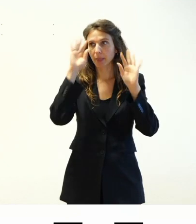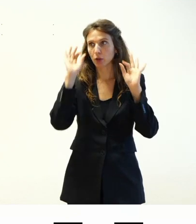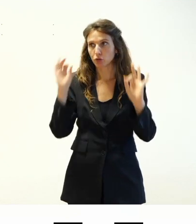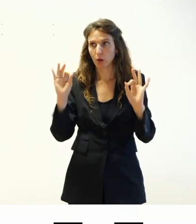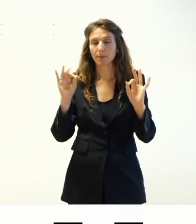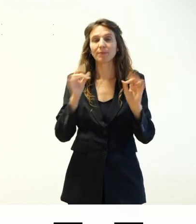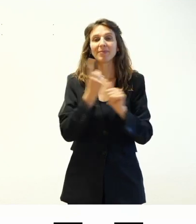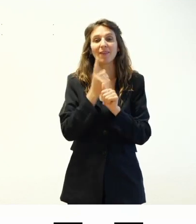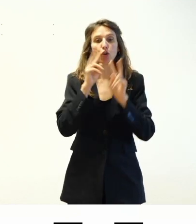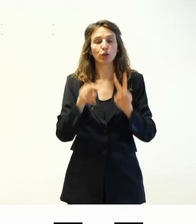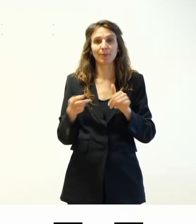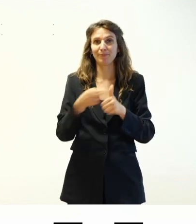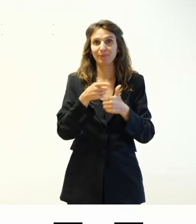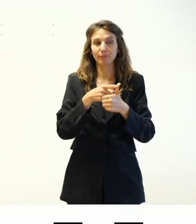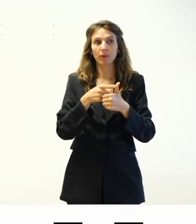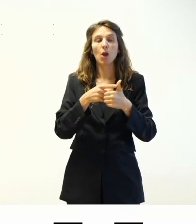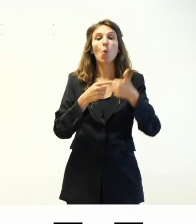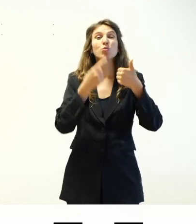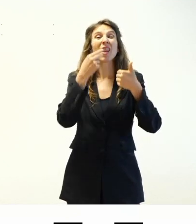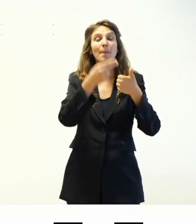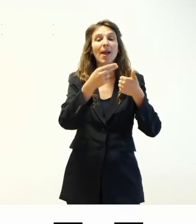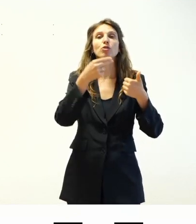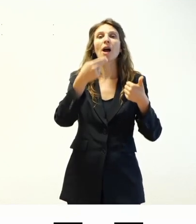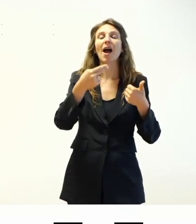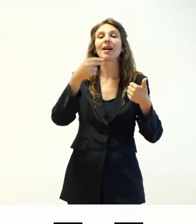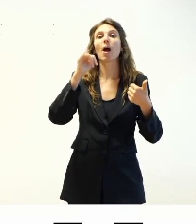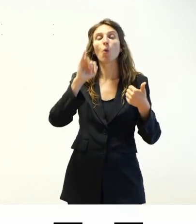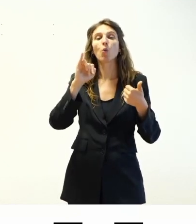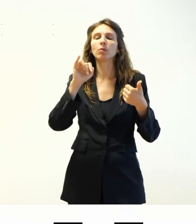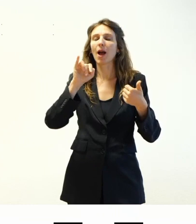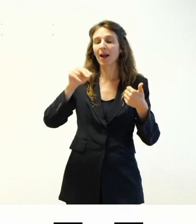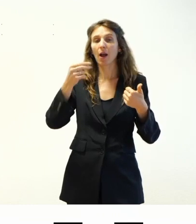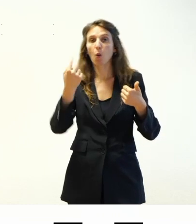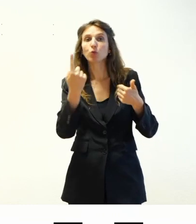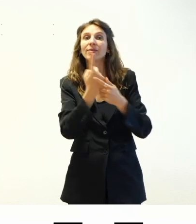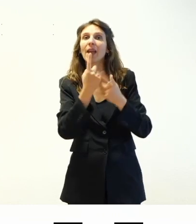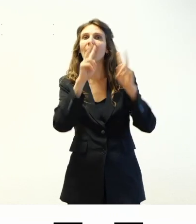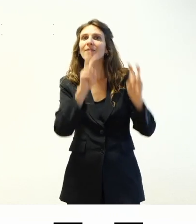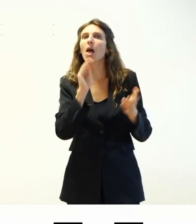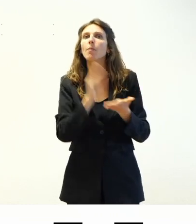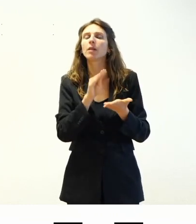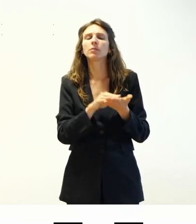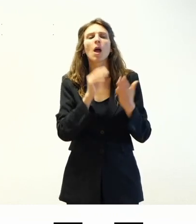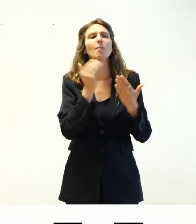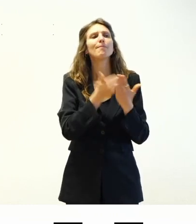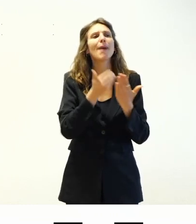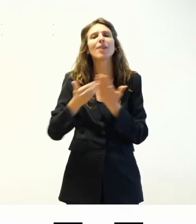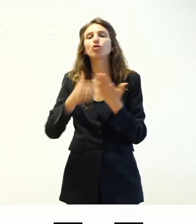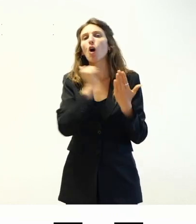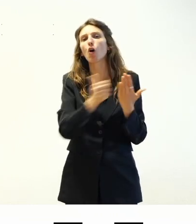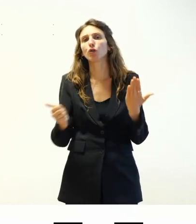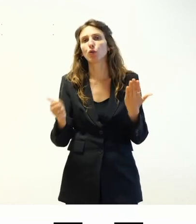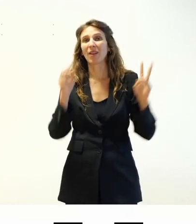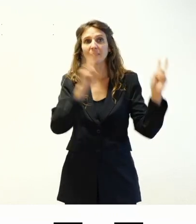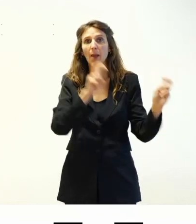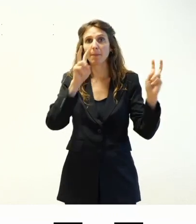presente un elemento ht un elemento h1 all'interno della pagina quindi ogni pagina ogni template con un